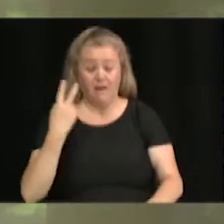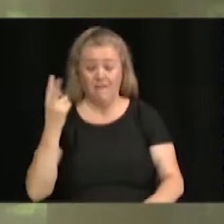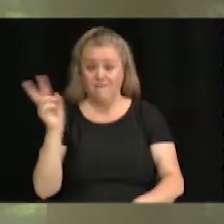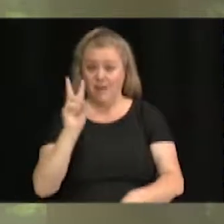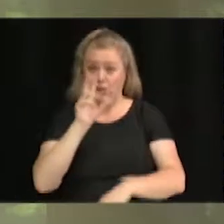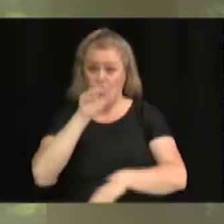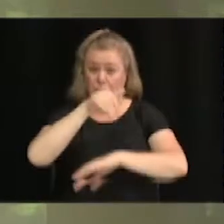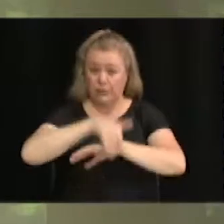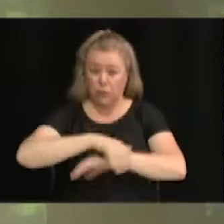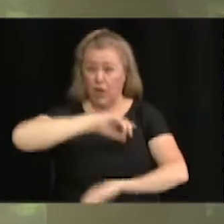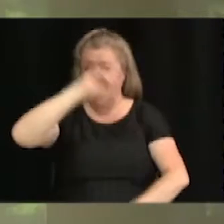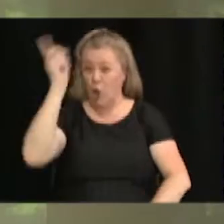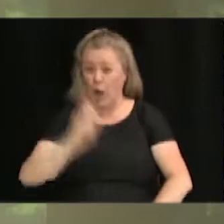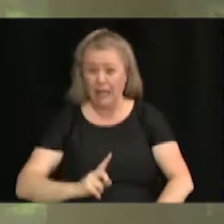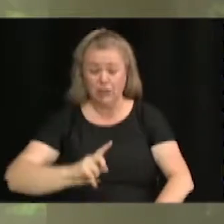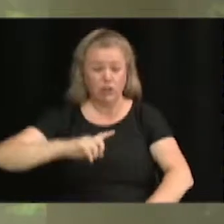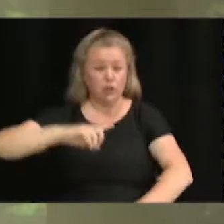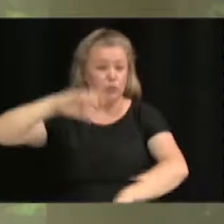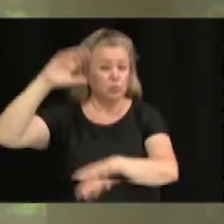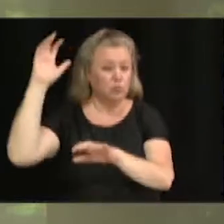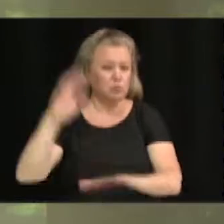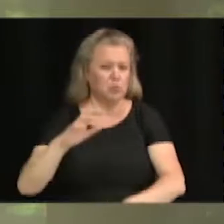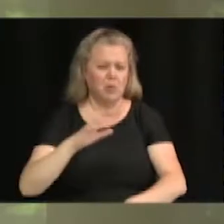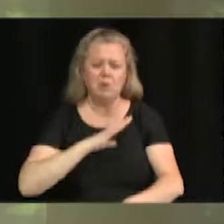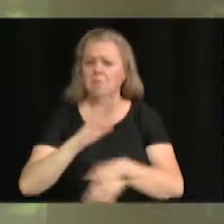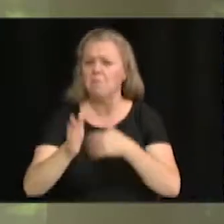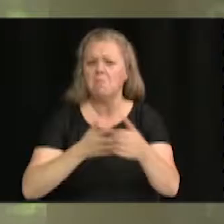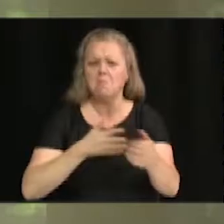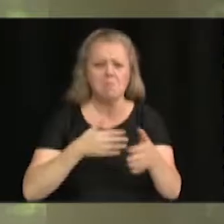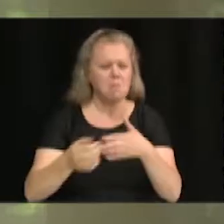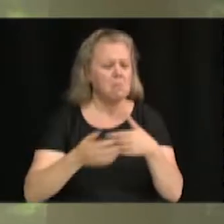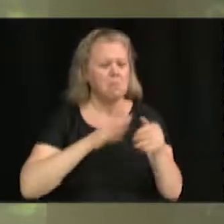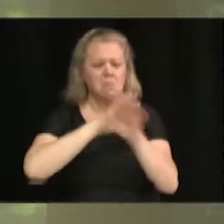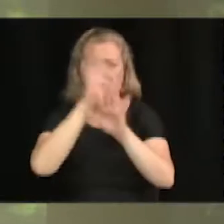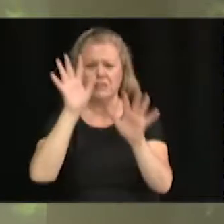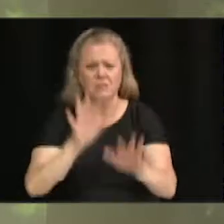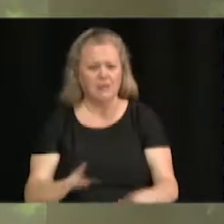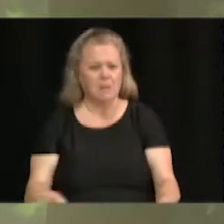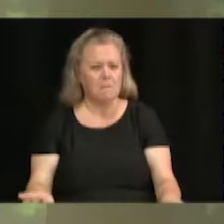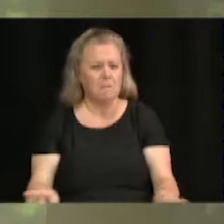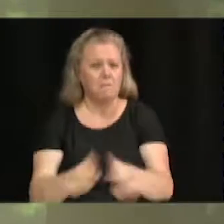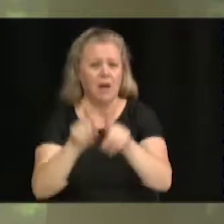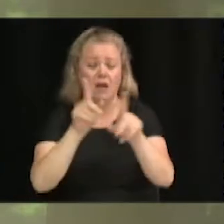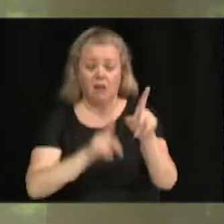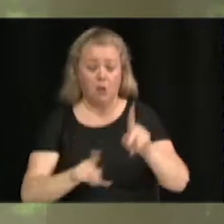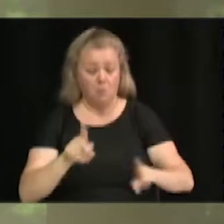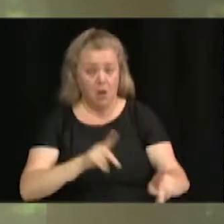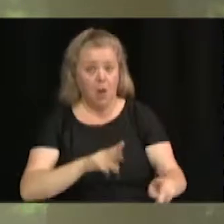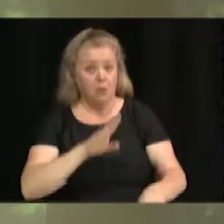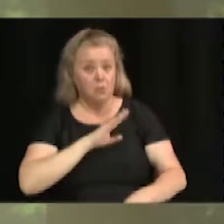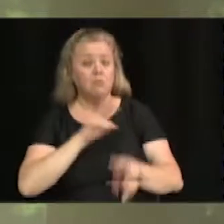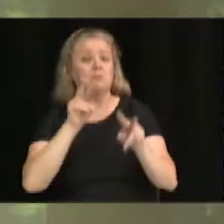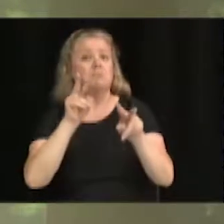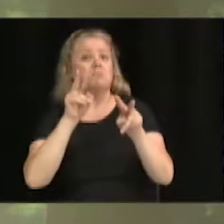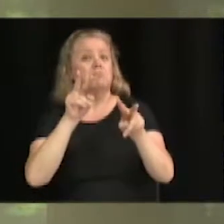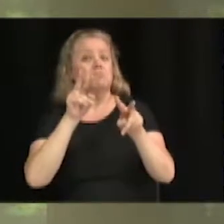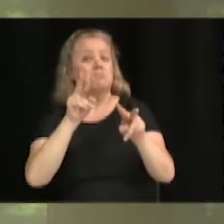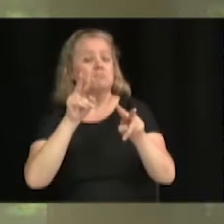orages, la pluie, tout ça, mais il y quand même eu des spectacles qui se sont tenus, et ça a été apprécié par les gens présents. Il y vraiment des fans,